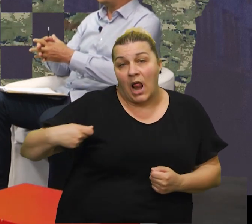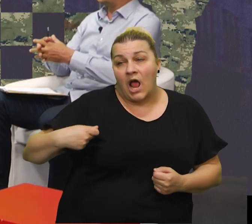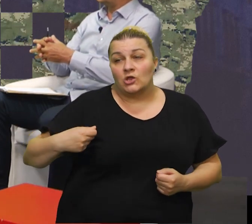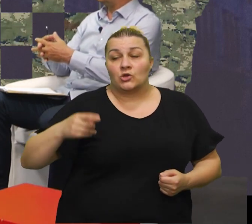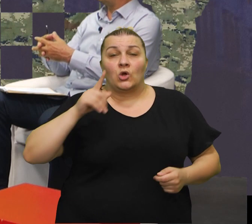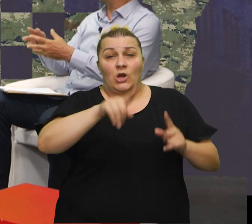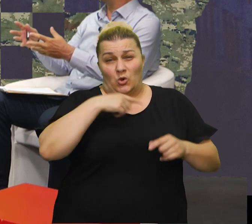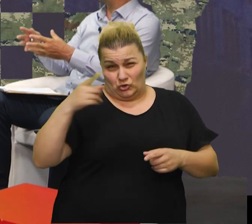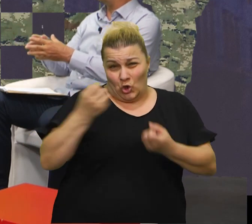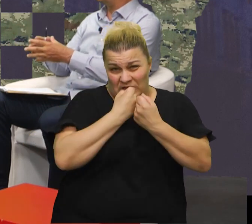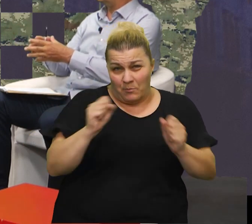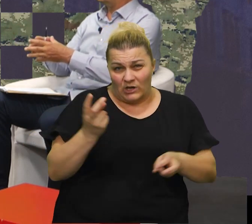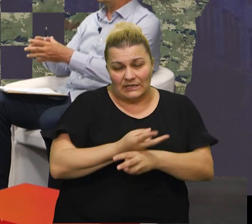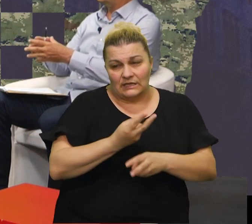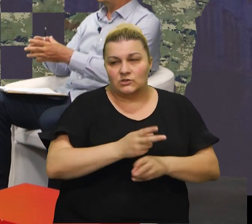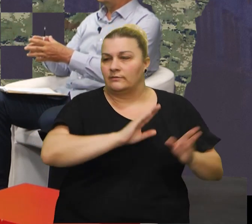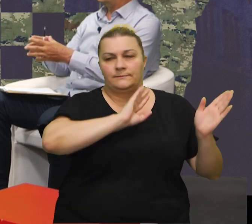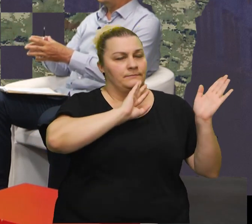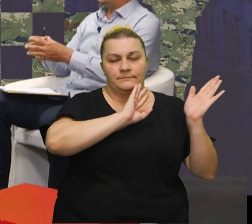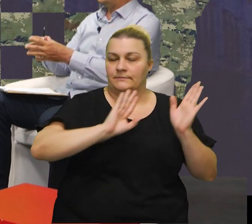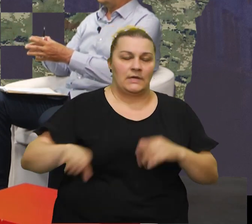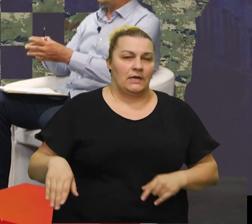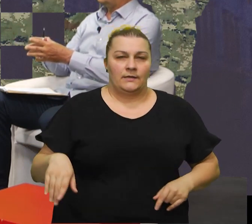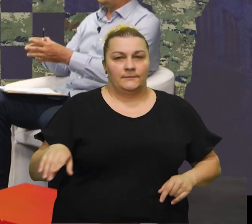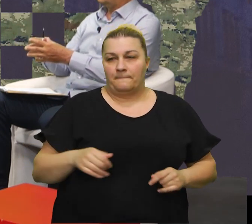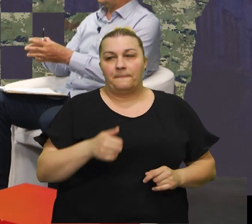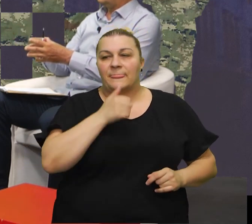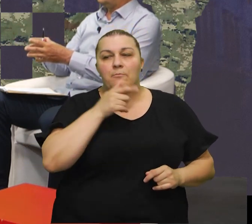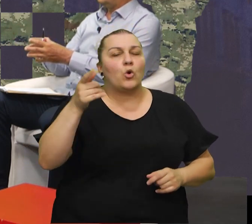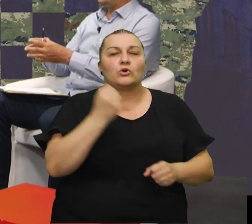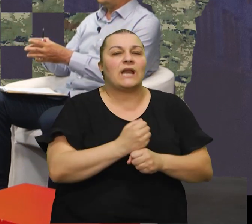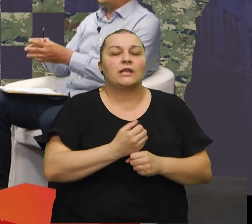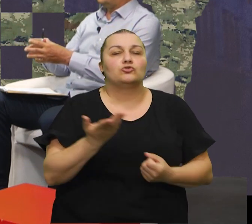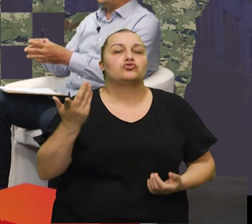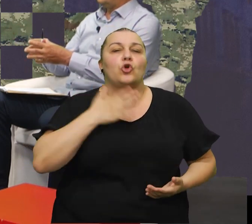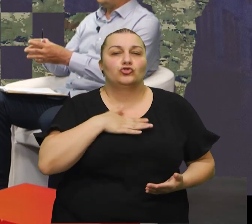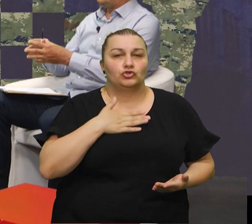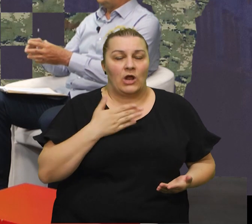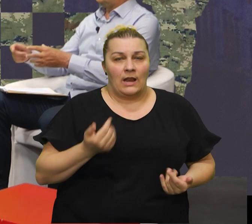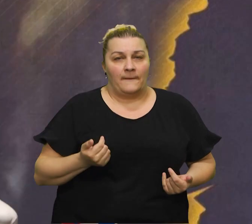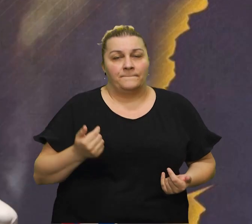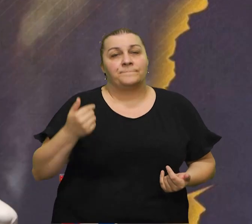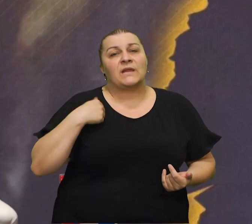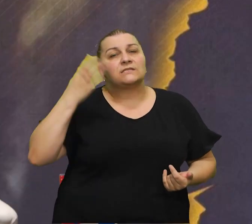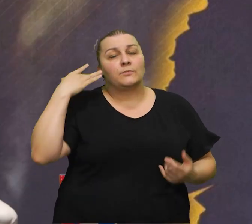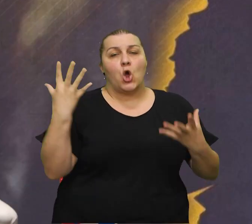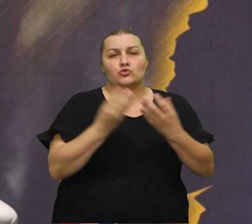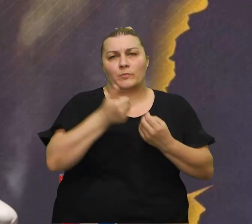demokratska država, da mogu rade što hoće? Ma mogu, misle da mogu rade što hoće, ali ne mogu rade što hoće. Ja sam bio s jednim